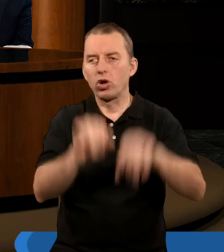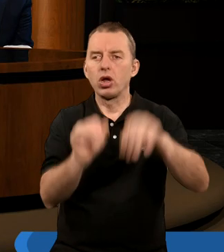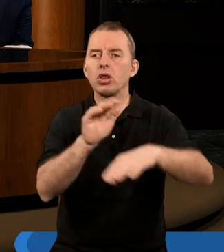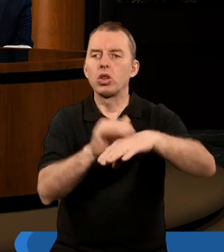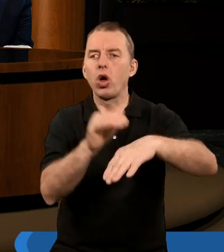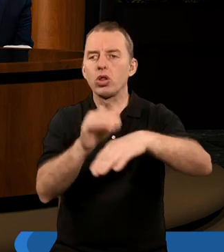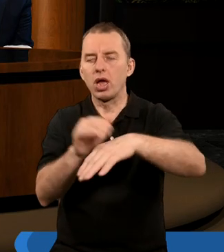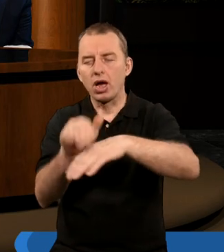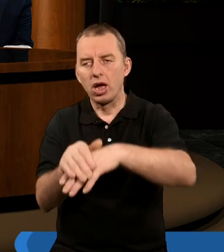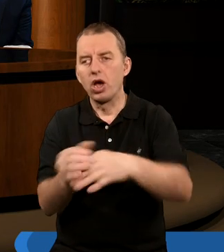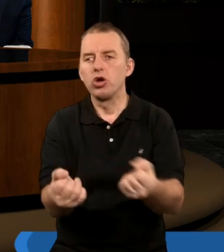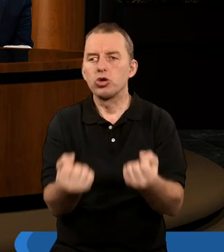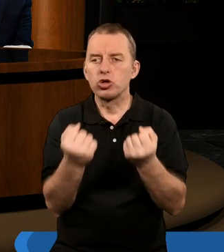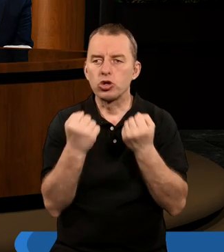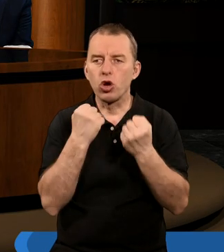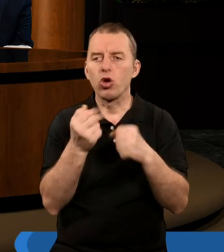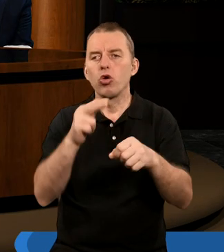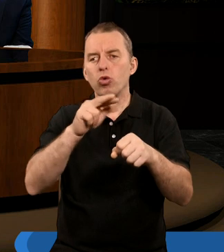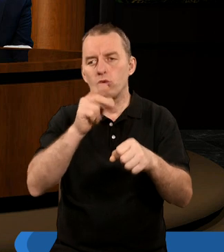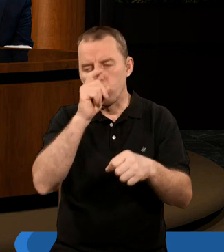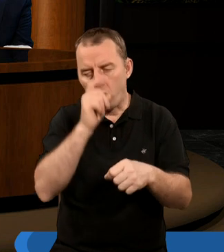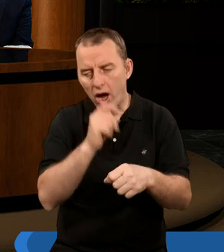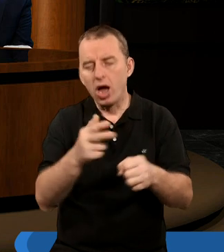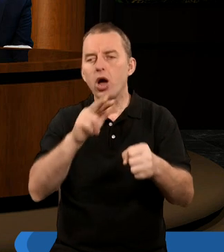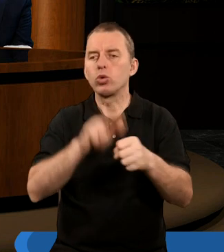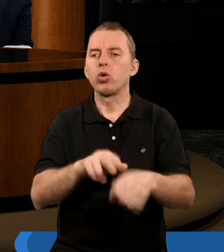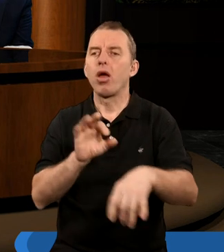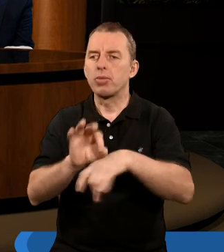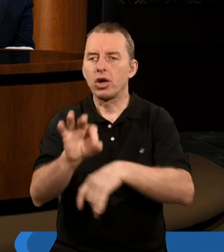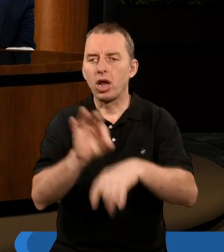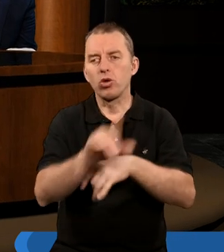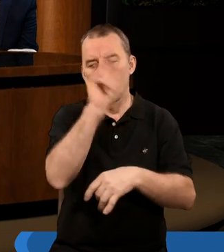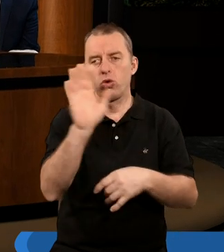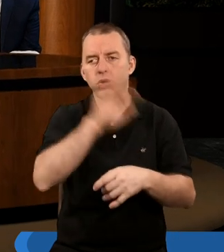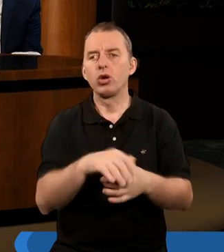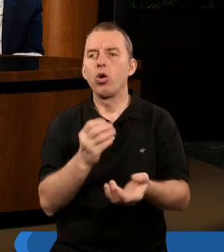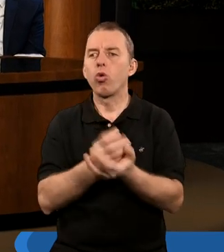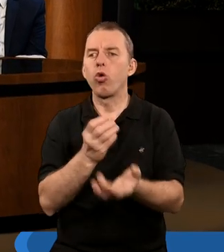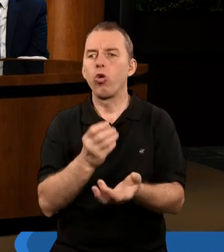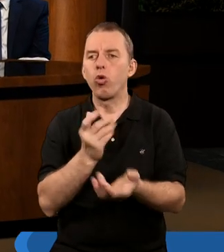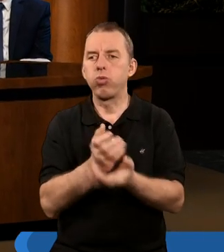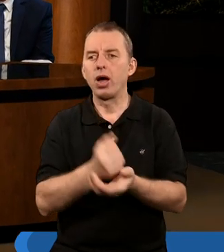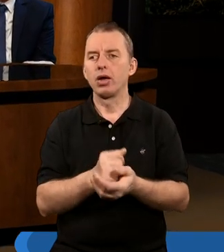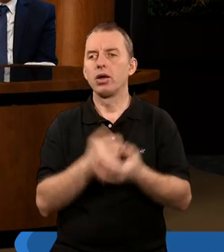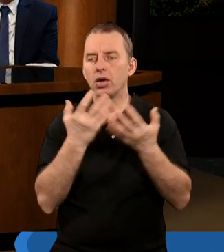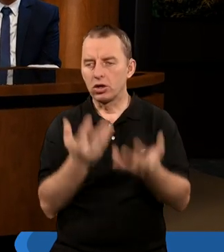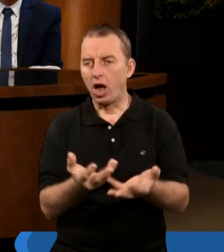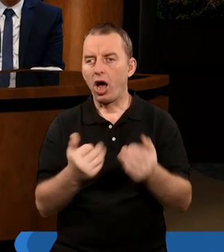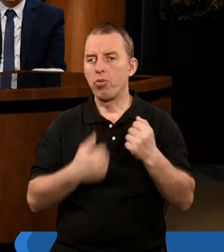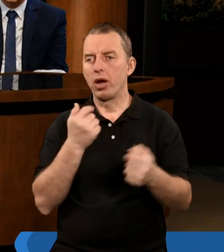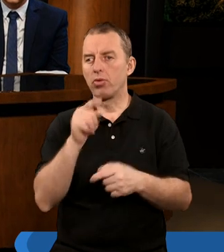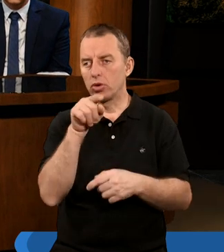dotykają sił, które prześladują lud Boży. Kuba, chciałbym tutaj